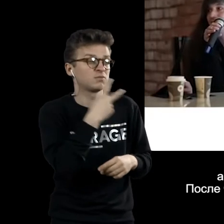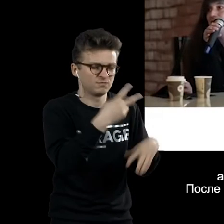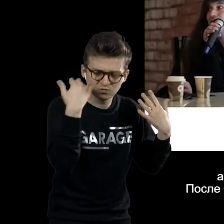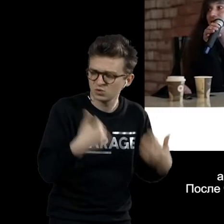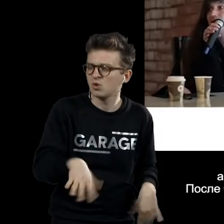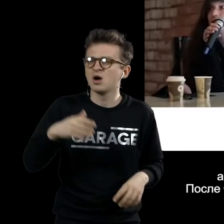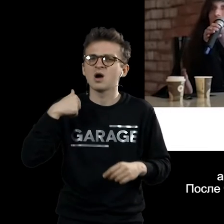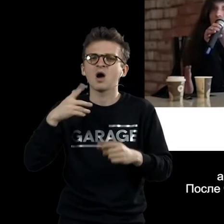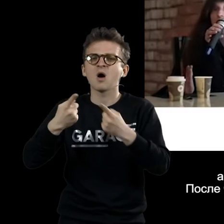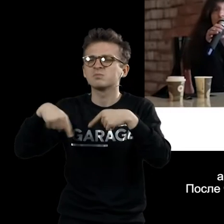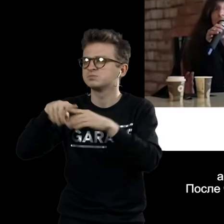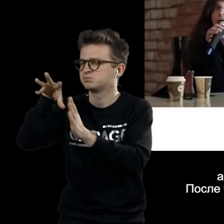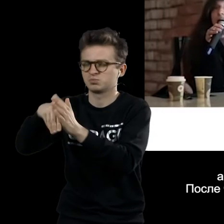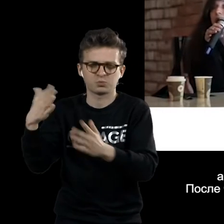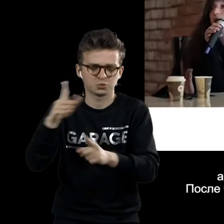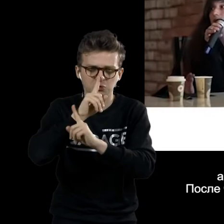объединениях.